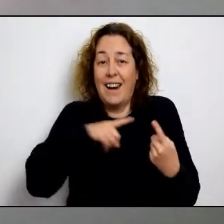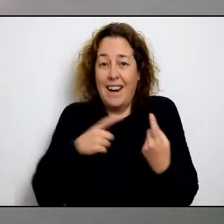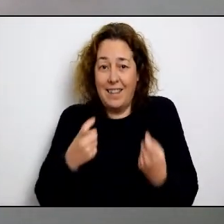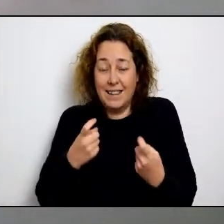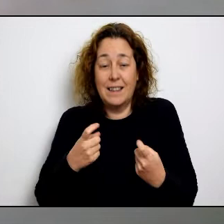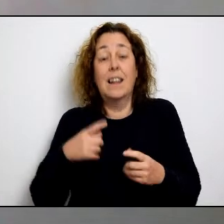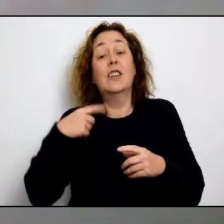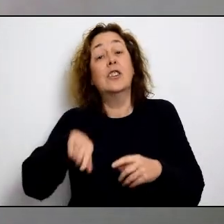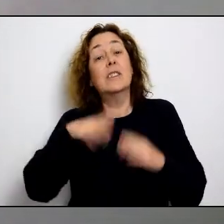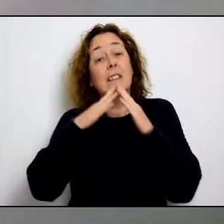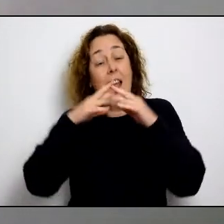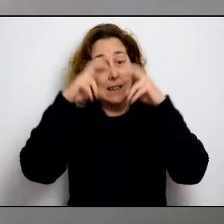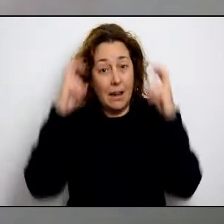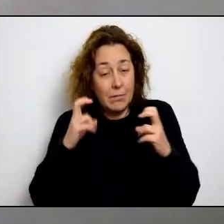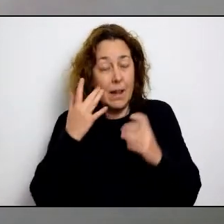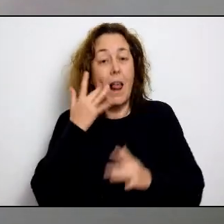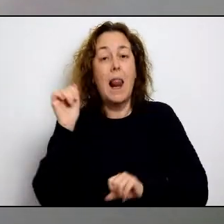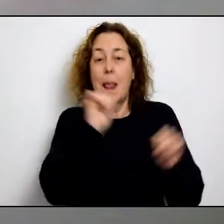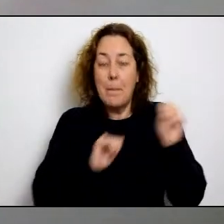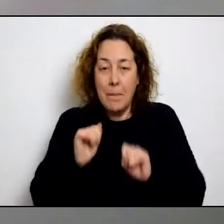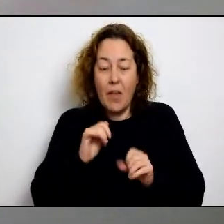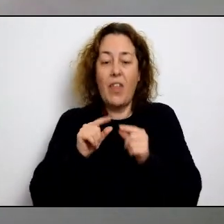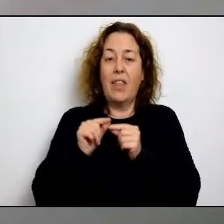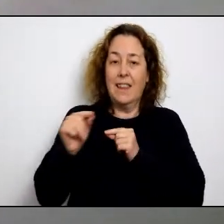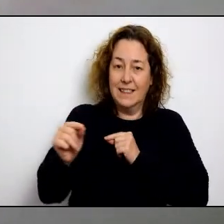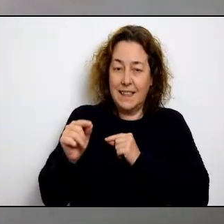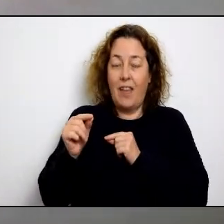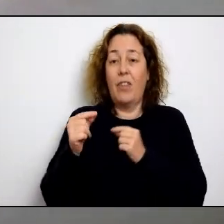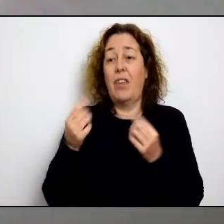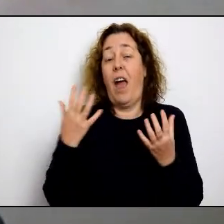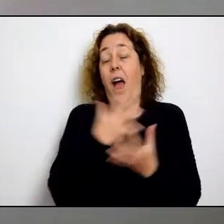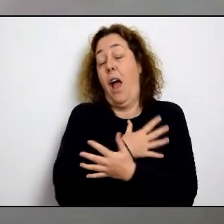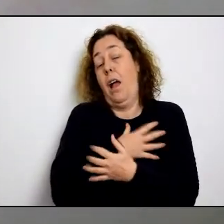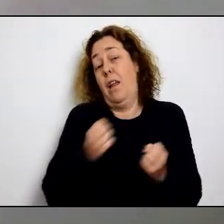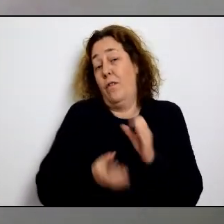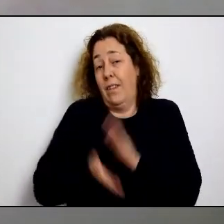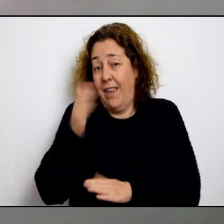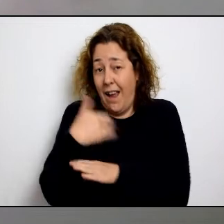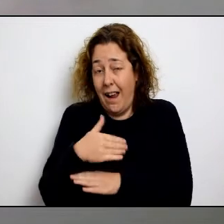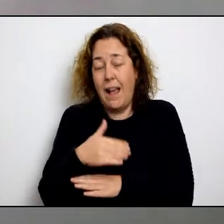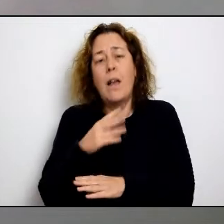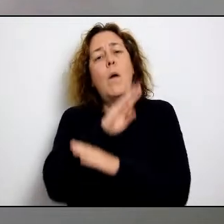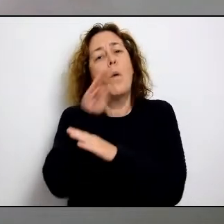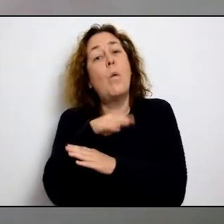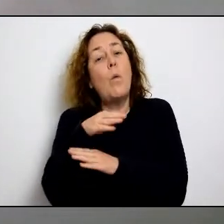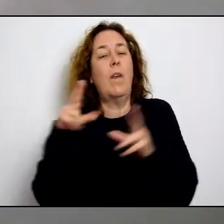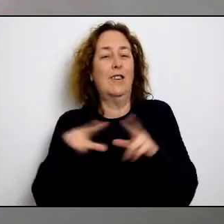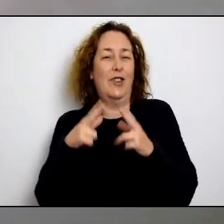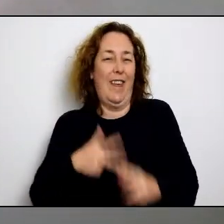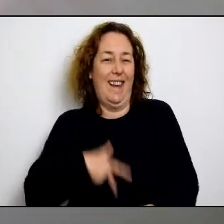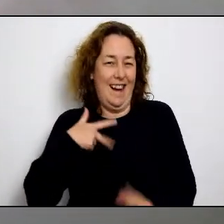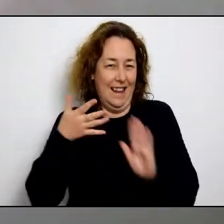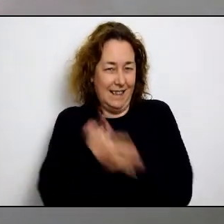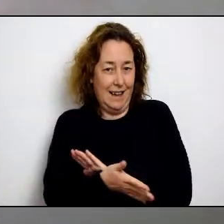serveis essencials i han de seguir fent feina per avestir les nostres necessitats, amb el gest de cada que nostre, de seguir complint mesures d'higiene i de